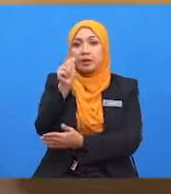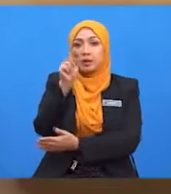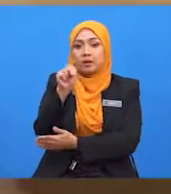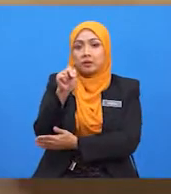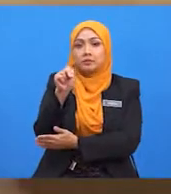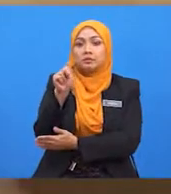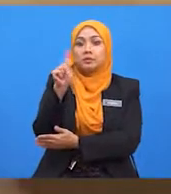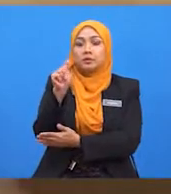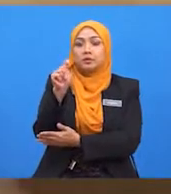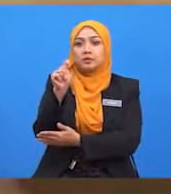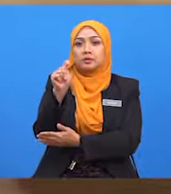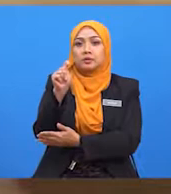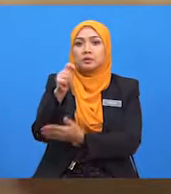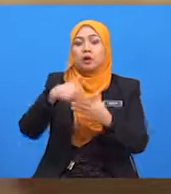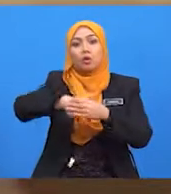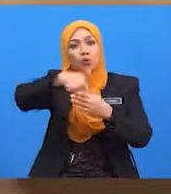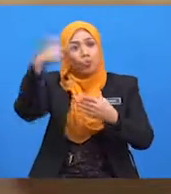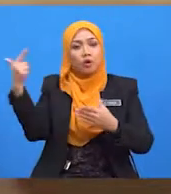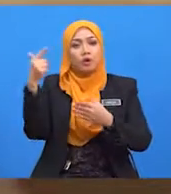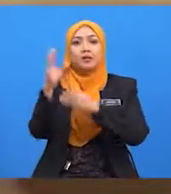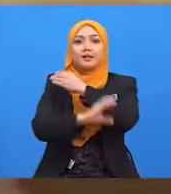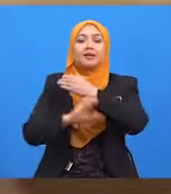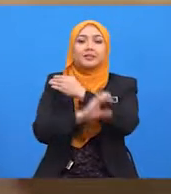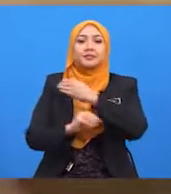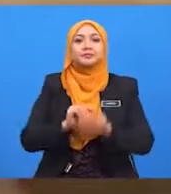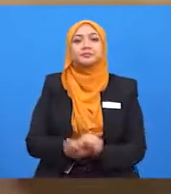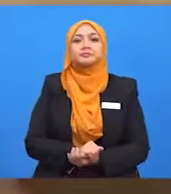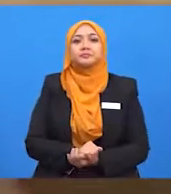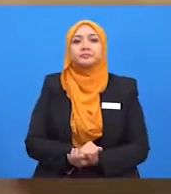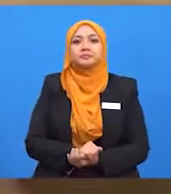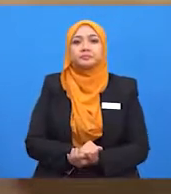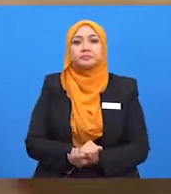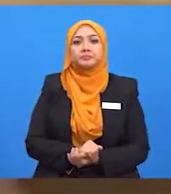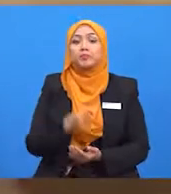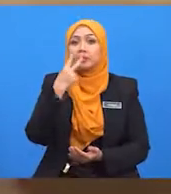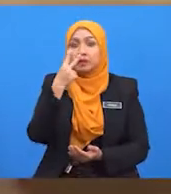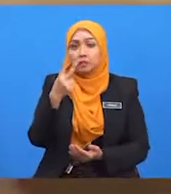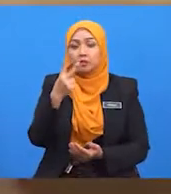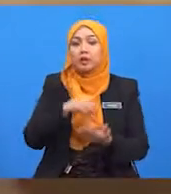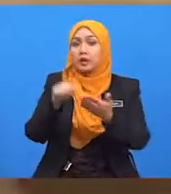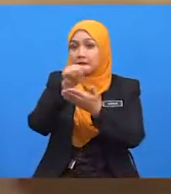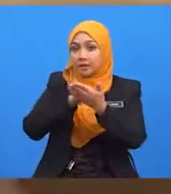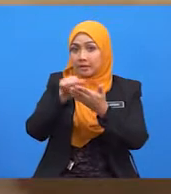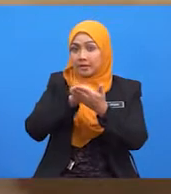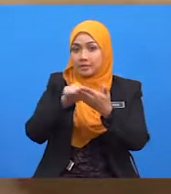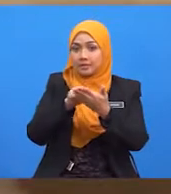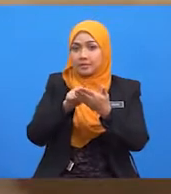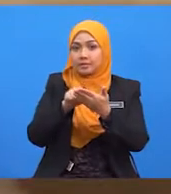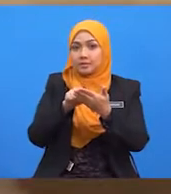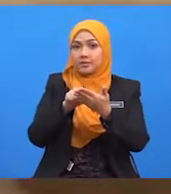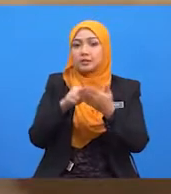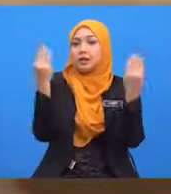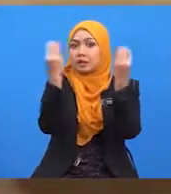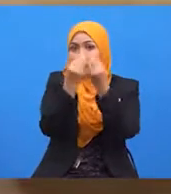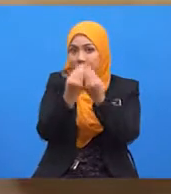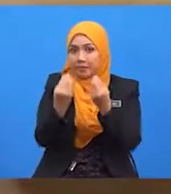Namun begitu, sebelum kita melihat lebih lanjut tentang analisis tarif, Cegu nak pelajar-pelajar